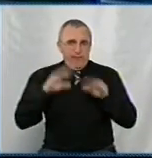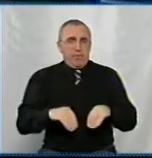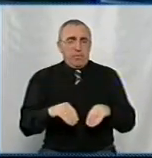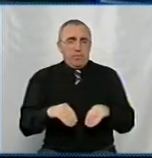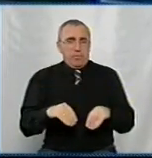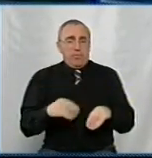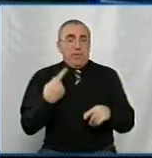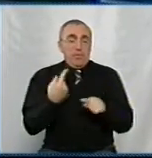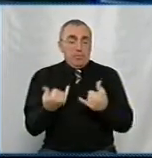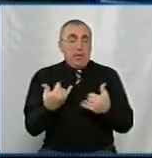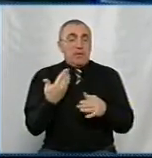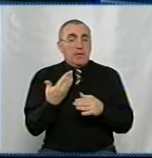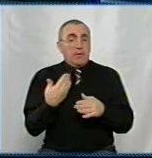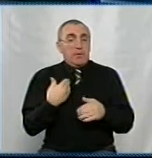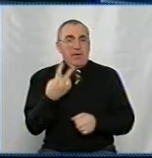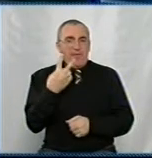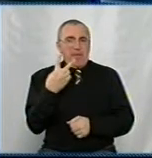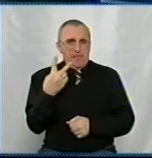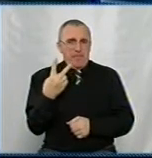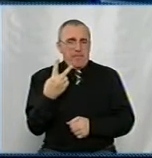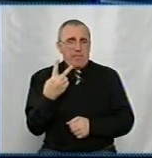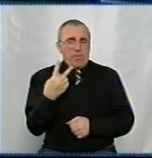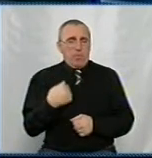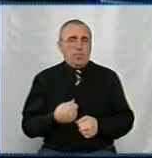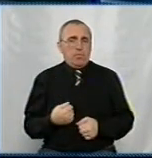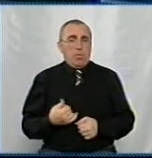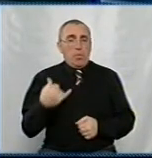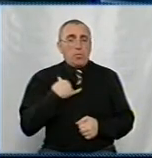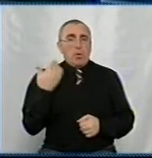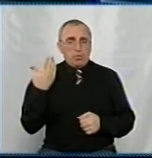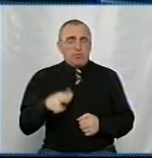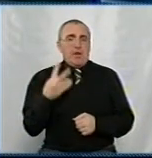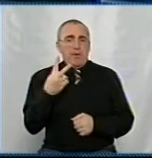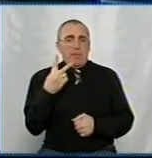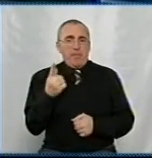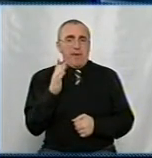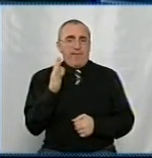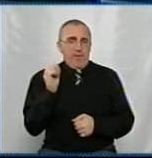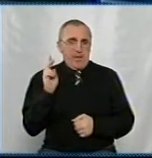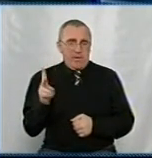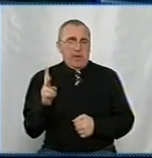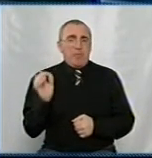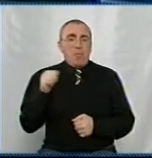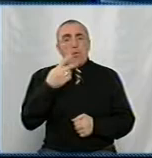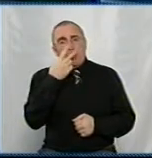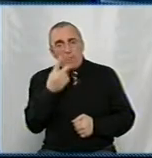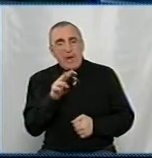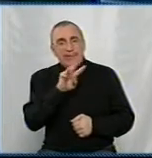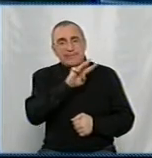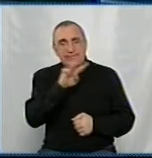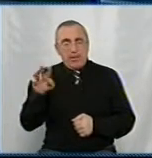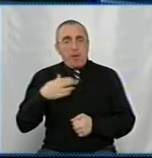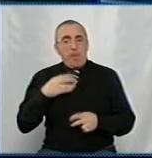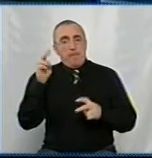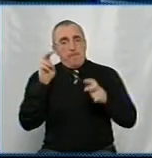зараз в нас на дворі 21 век. Ми можемо подивитися і на сайт нашого